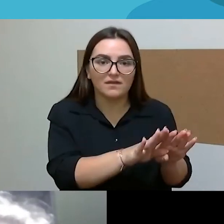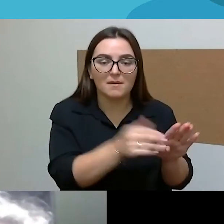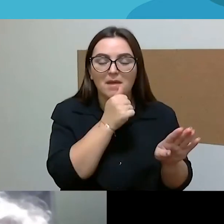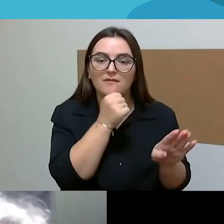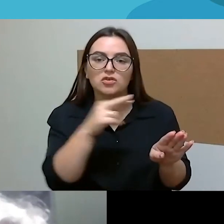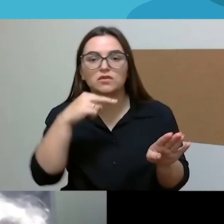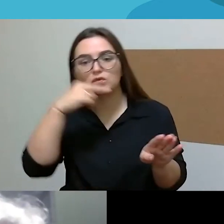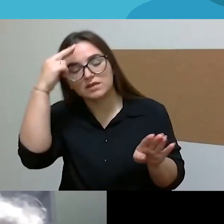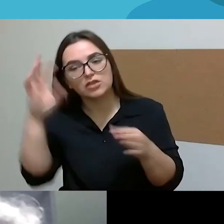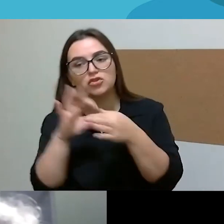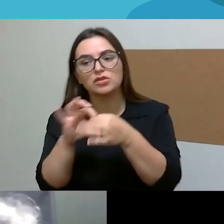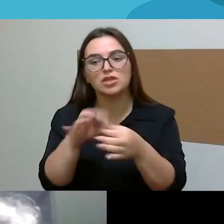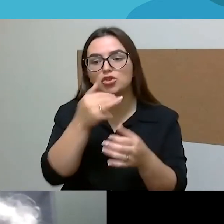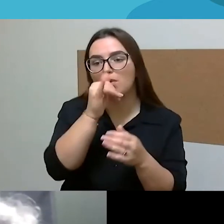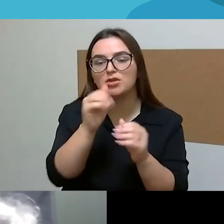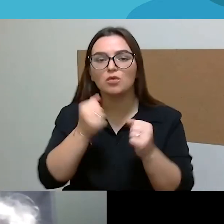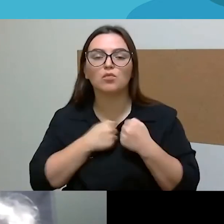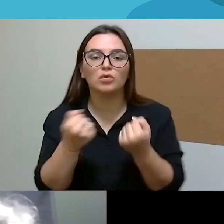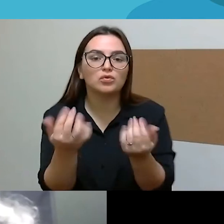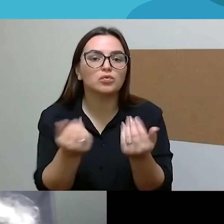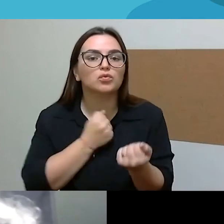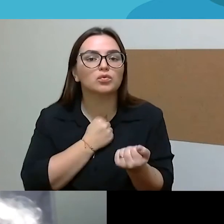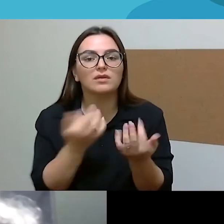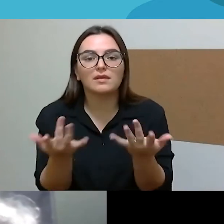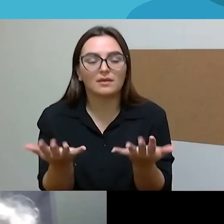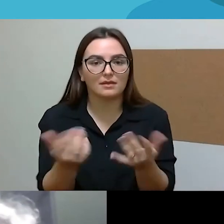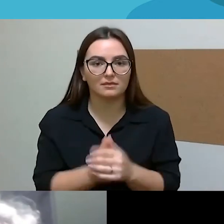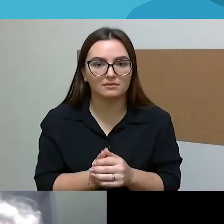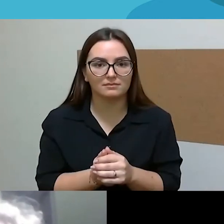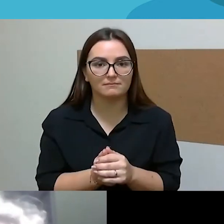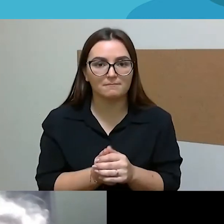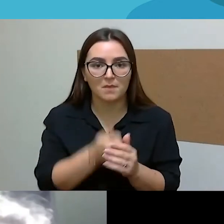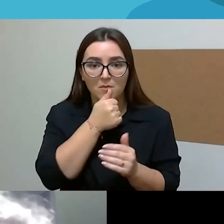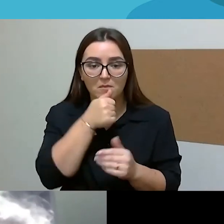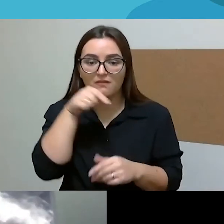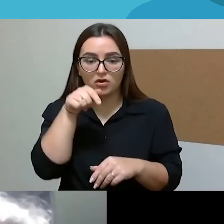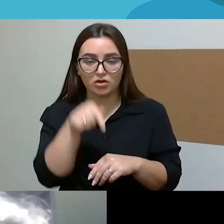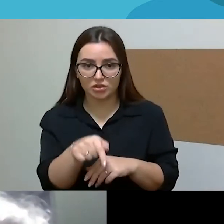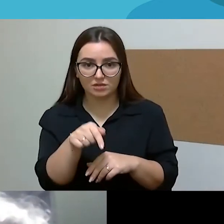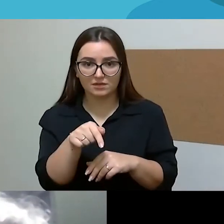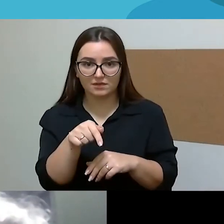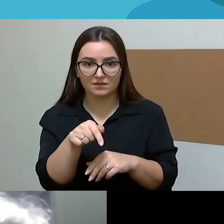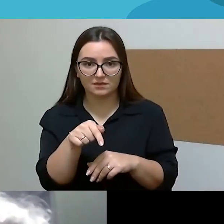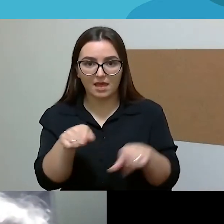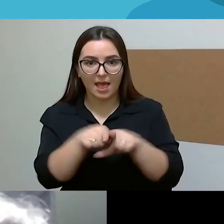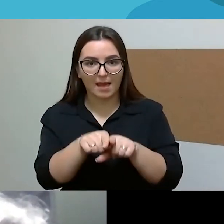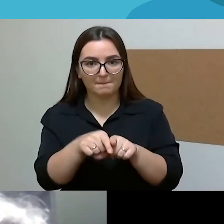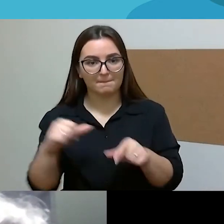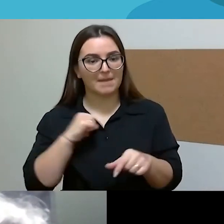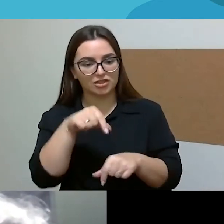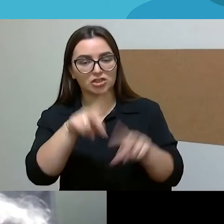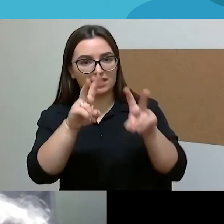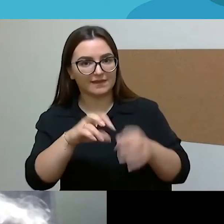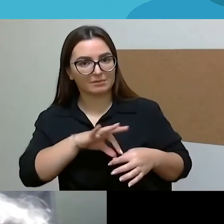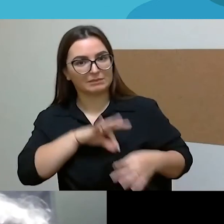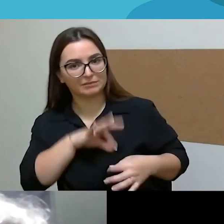kokybiško turėti. Jūs gąsdina šitas toks potencialus demonas, ar jūs galvojat,